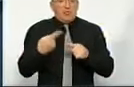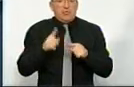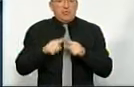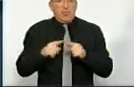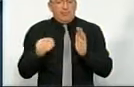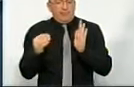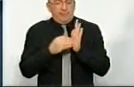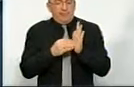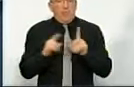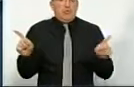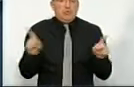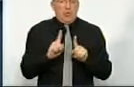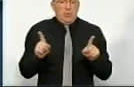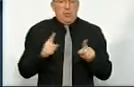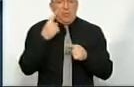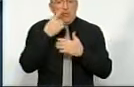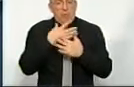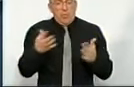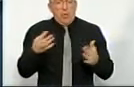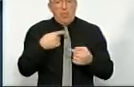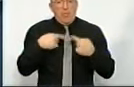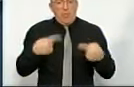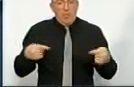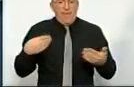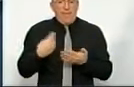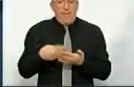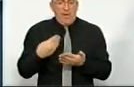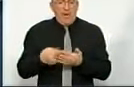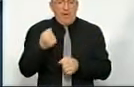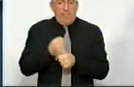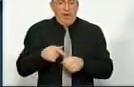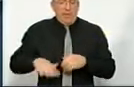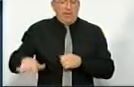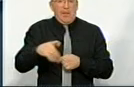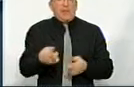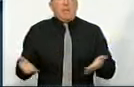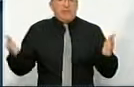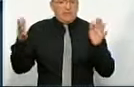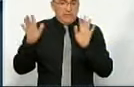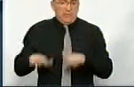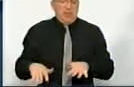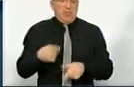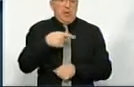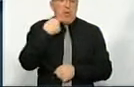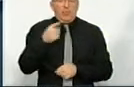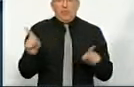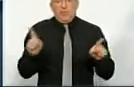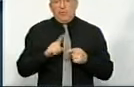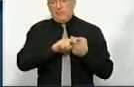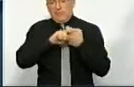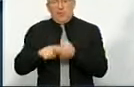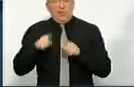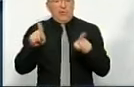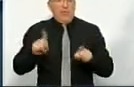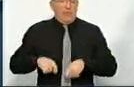концепція? Що більше продукту фінансового, який виробляється на території, має там і залишатися. І ми говоримо про те, що у зв'язку з